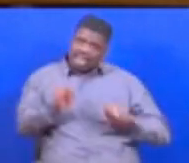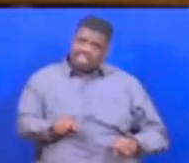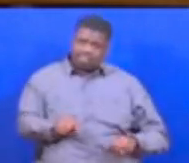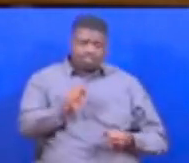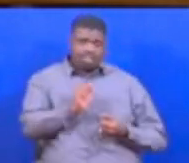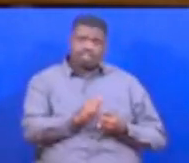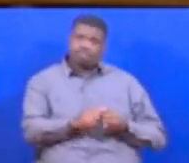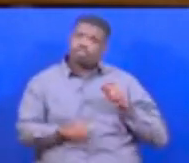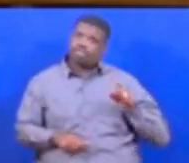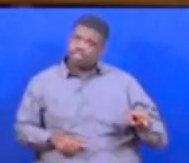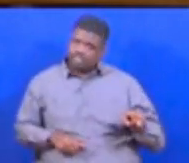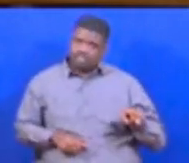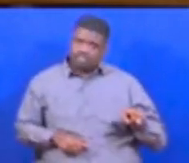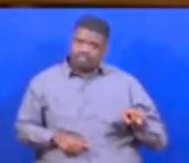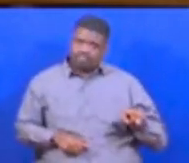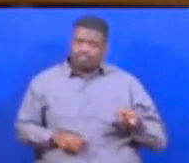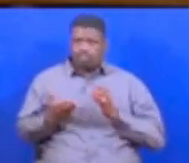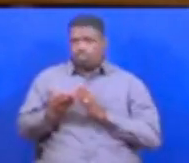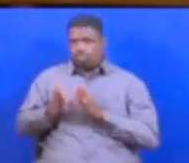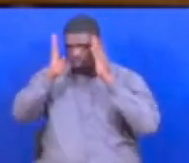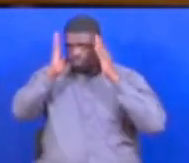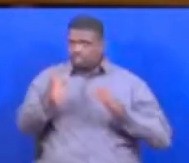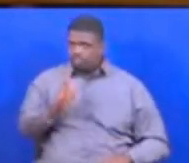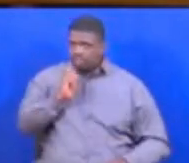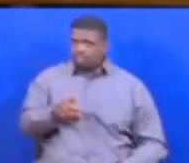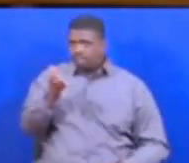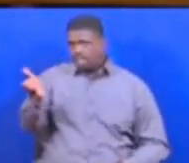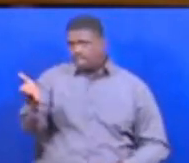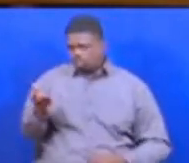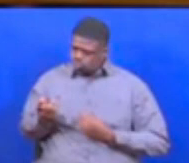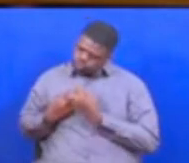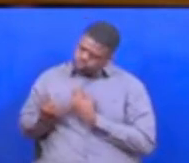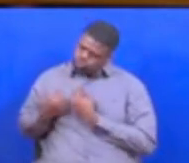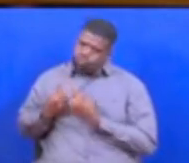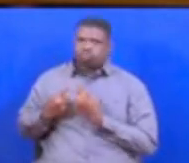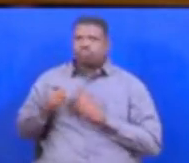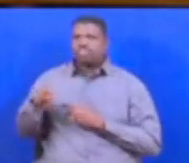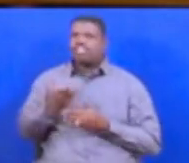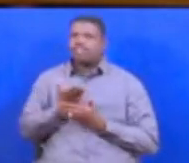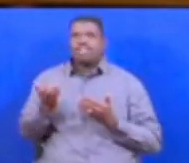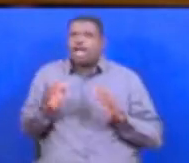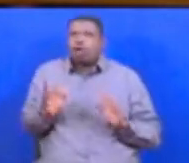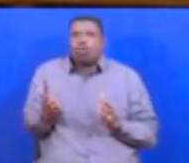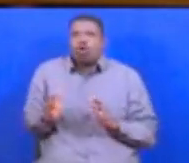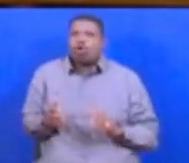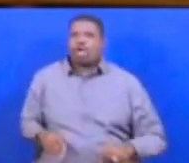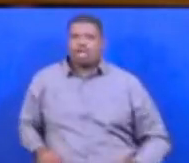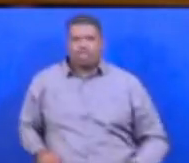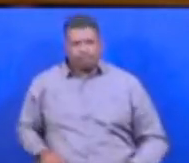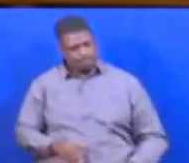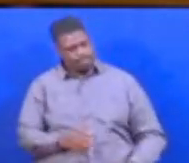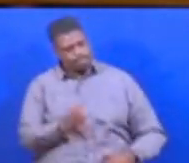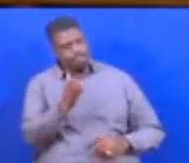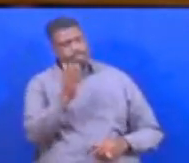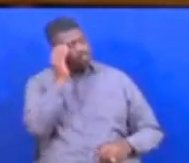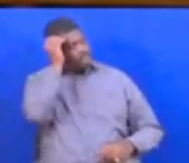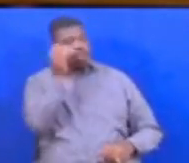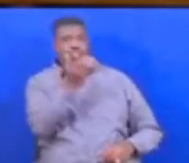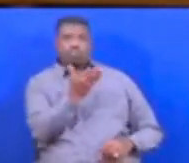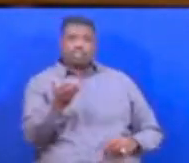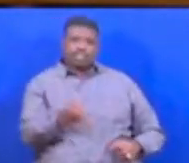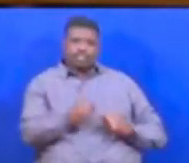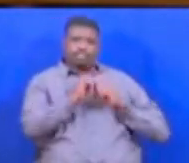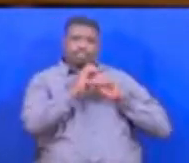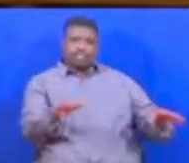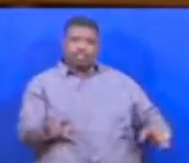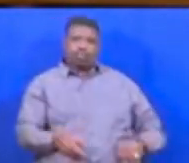Ndumana ni maona mwishimeo speaker, tulizungumzie bila uoge. Najua kuna maazo mingine tuatua hapa kwenye mtandao